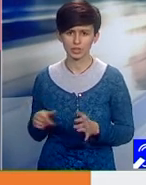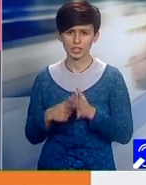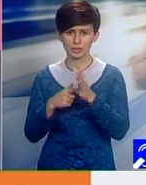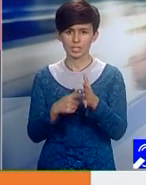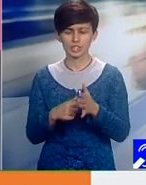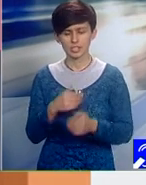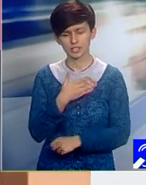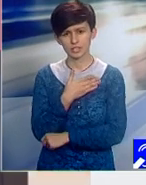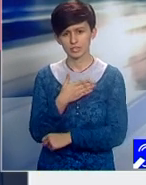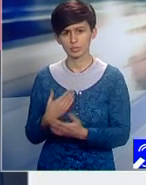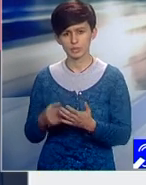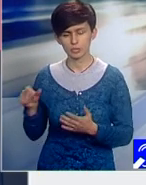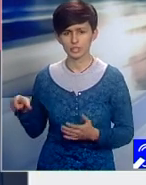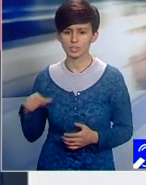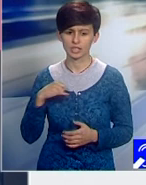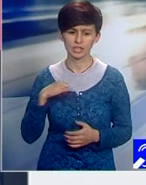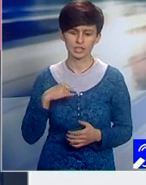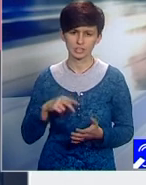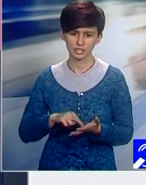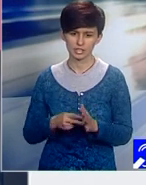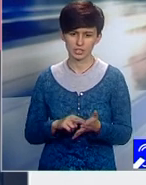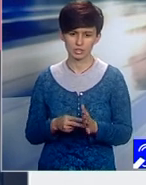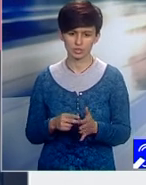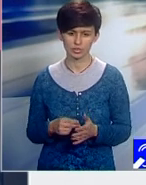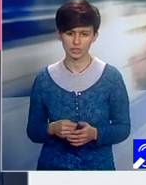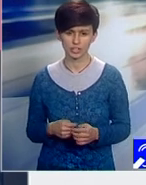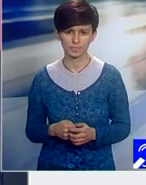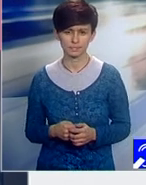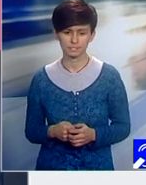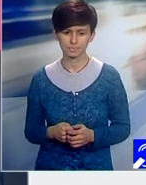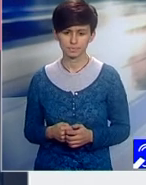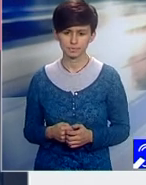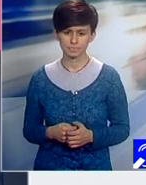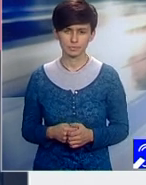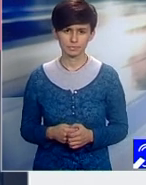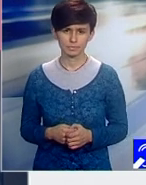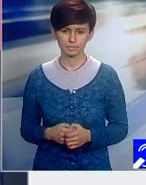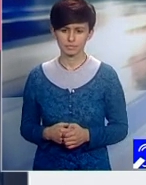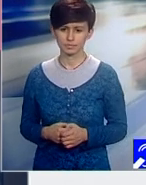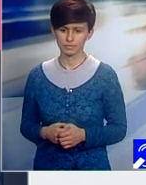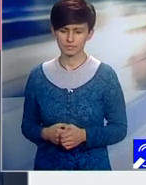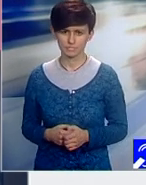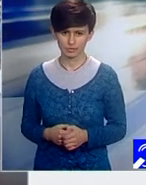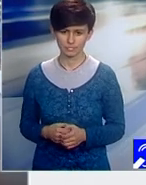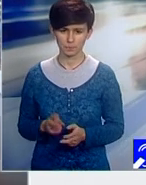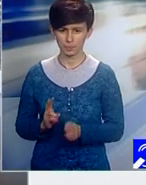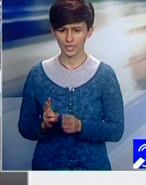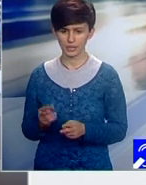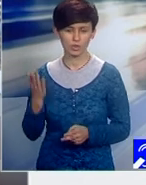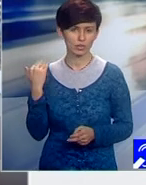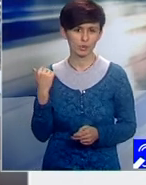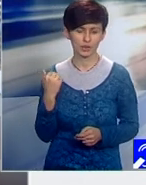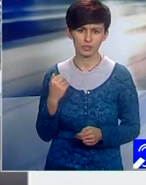interesați de tehnologie, marketing. E în regulă. Două întrebări așa da. Cum a fost